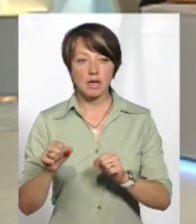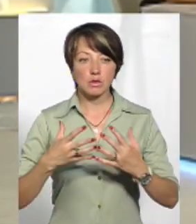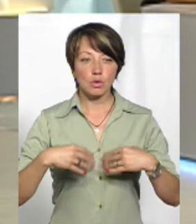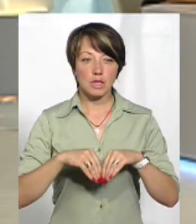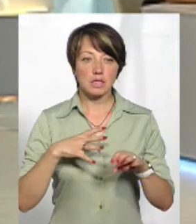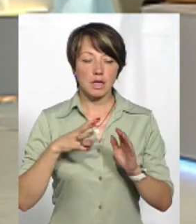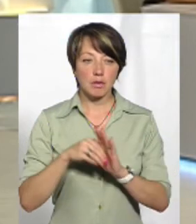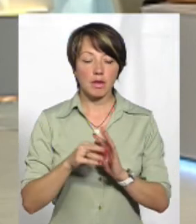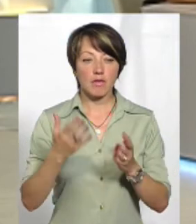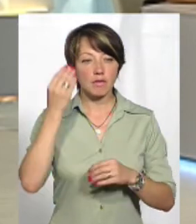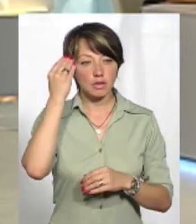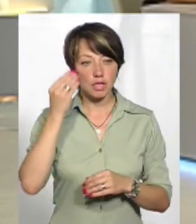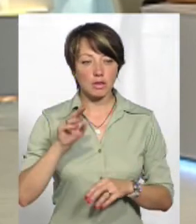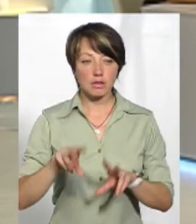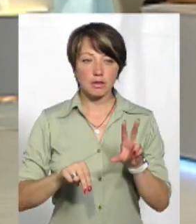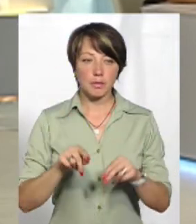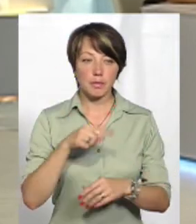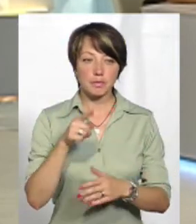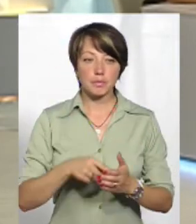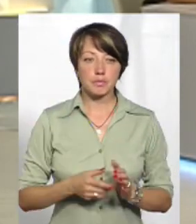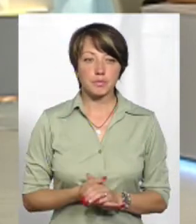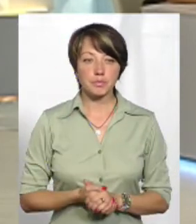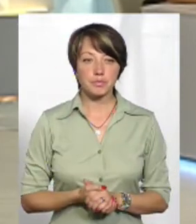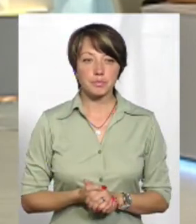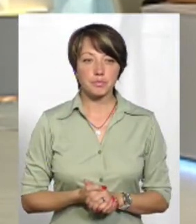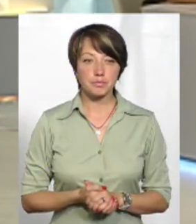родин загиблих? Як Ви вважаєте, пане Едуарде?